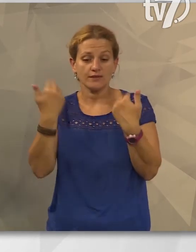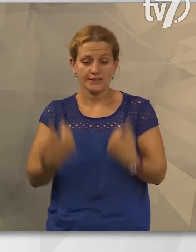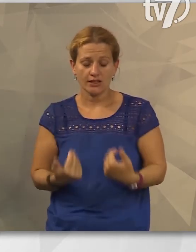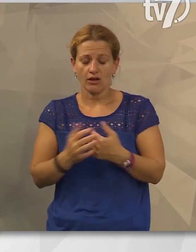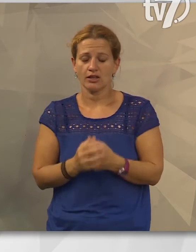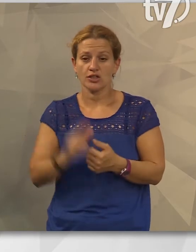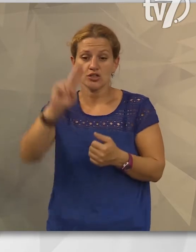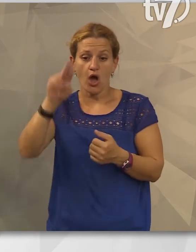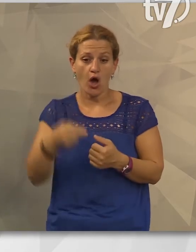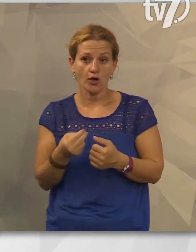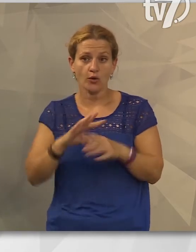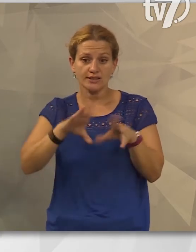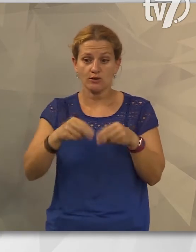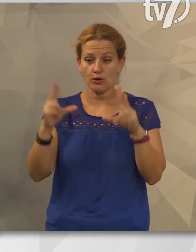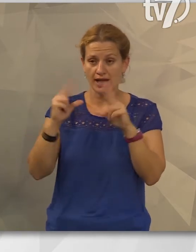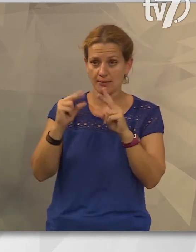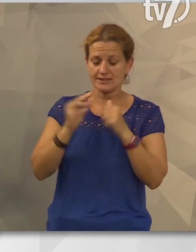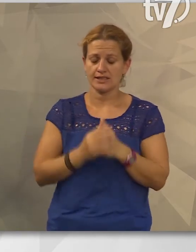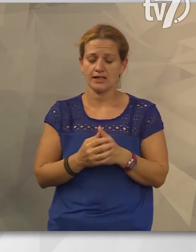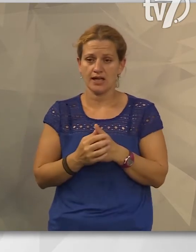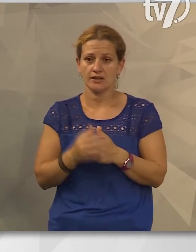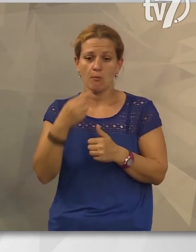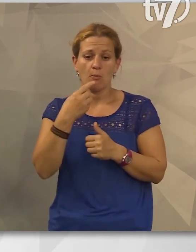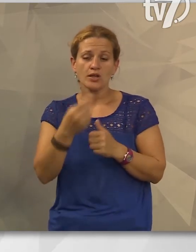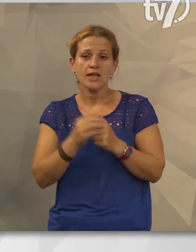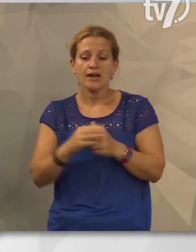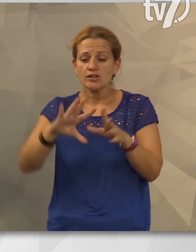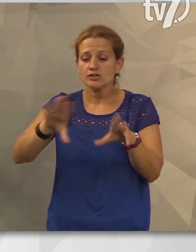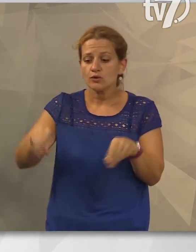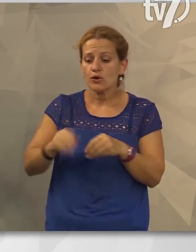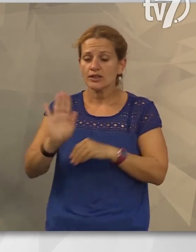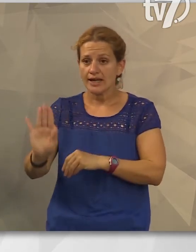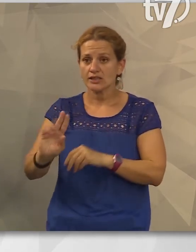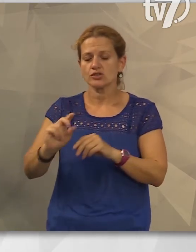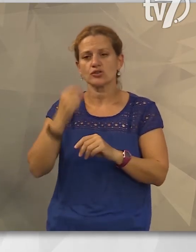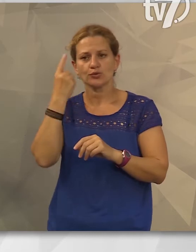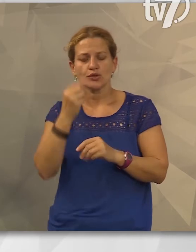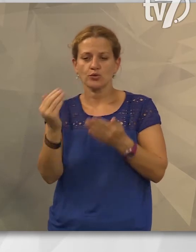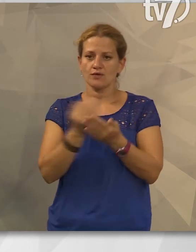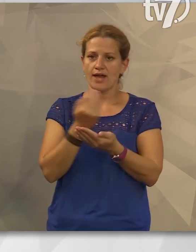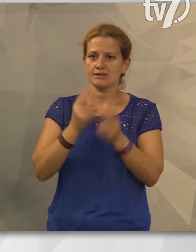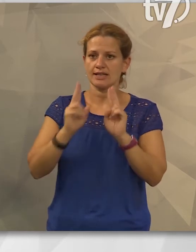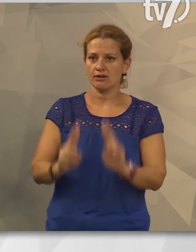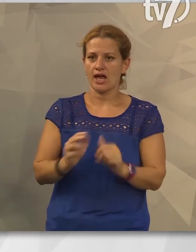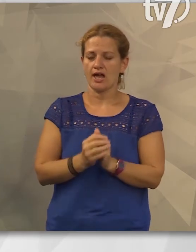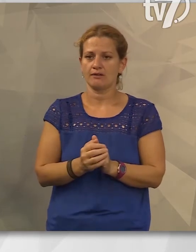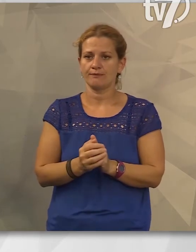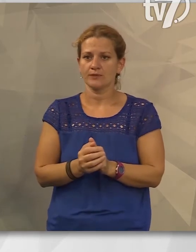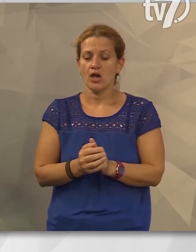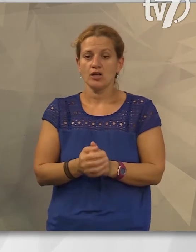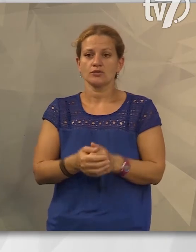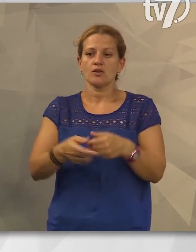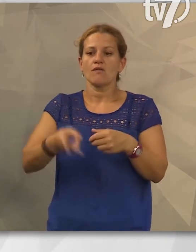és arról beszéljen is a szüleivel. Mint mondják, ehhez a szülőknek is tudatos felhasználóknak kell lenniük. Hogy az, hogy